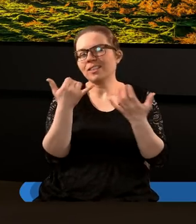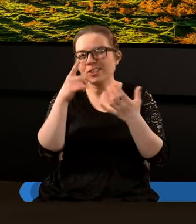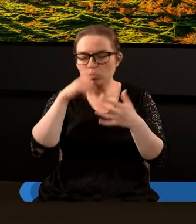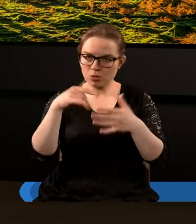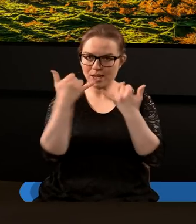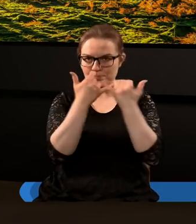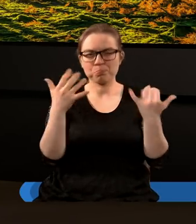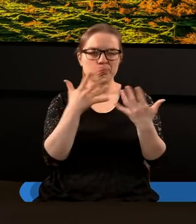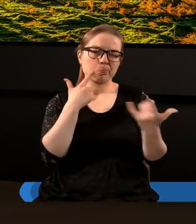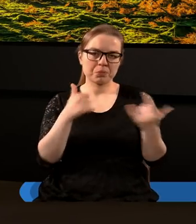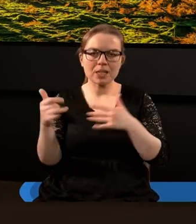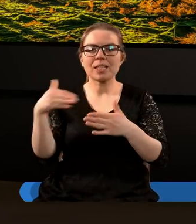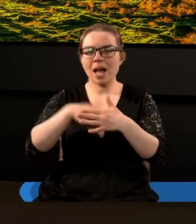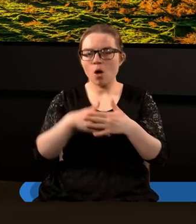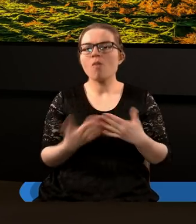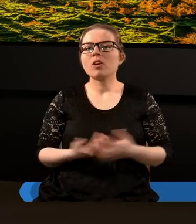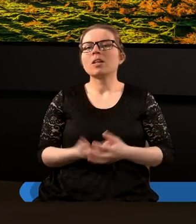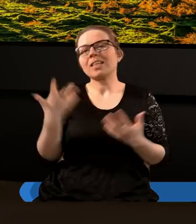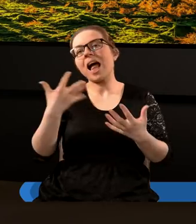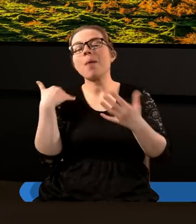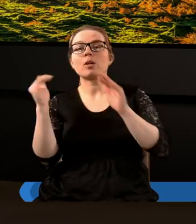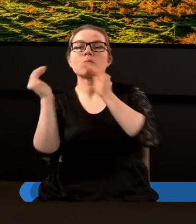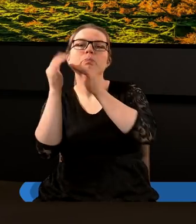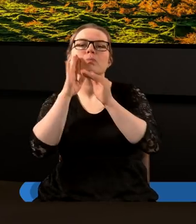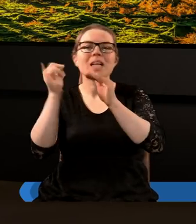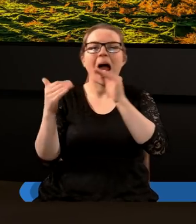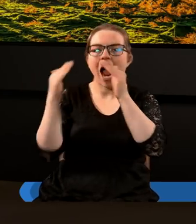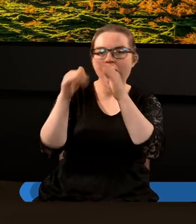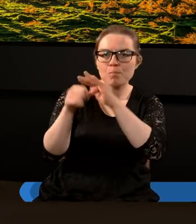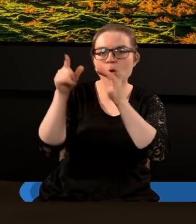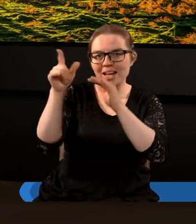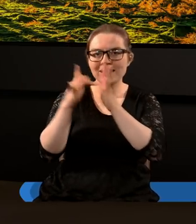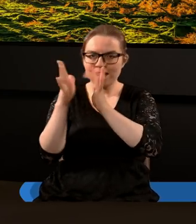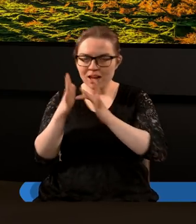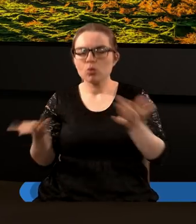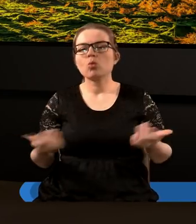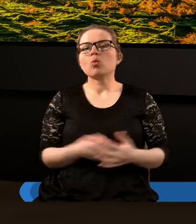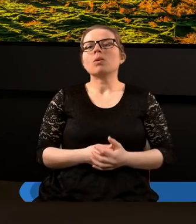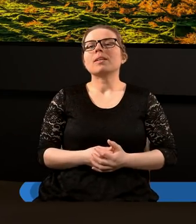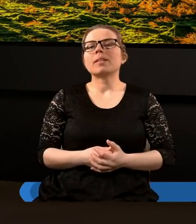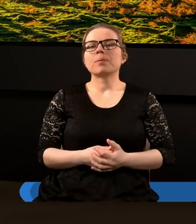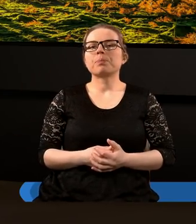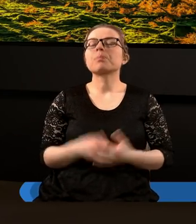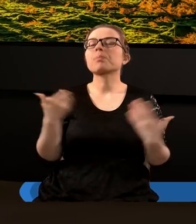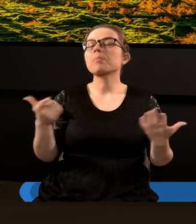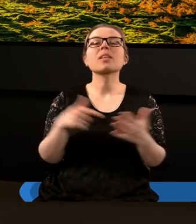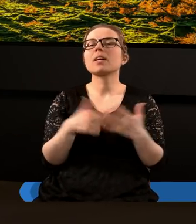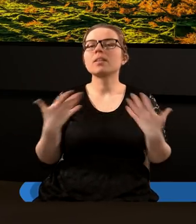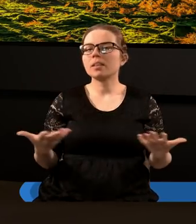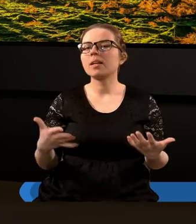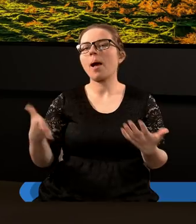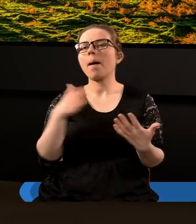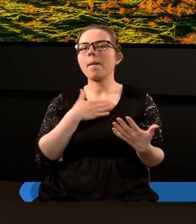który wygląda jak kapłan, tak? I tak samo właśnie to, co Jacek mówił też, istotne jest to, że